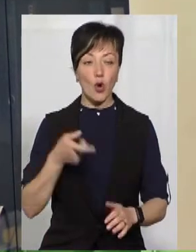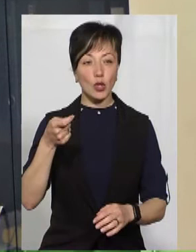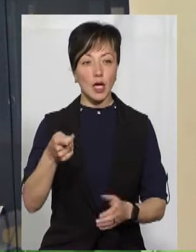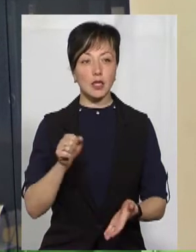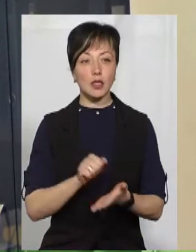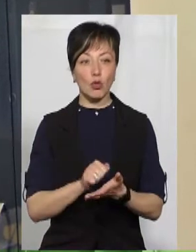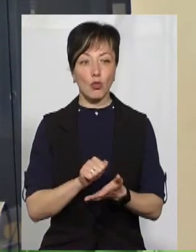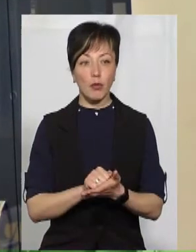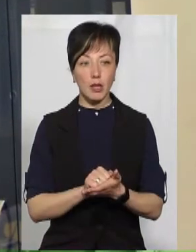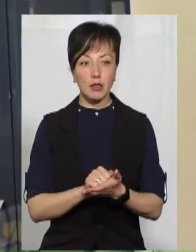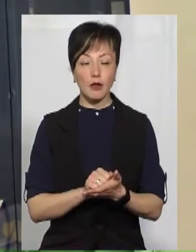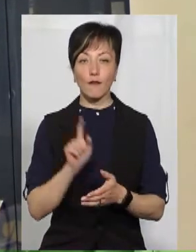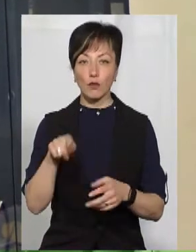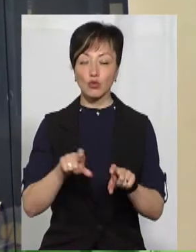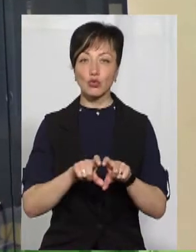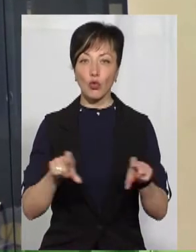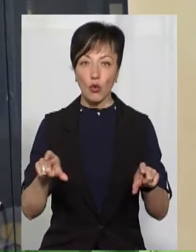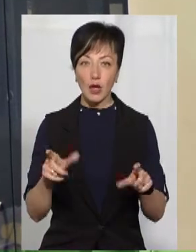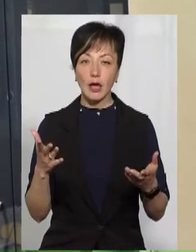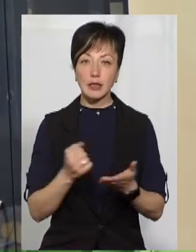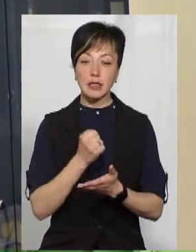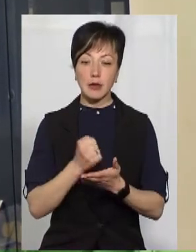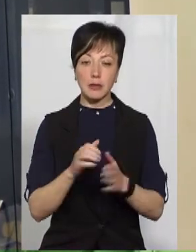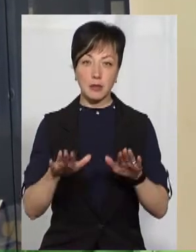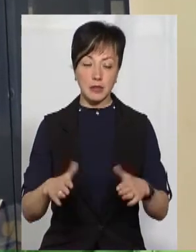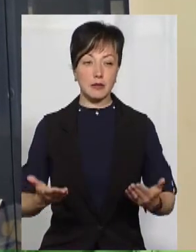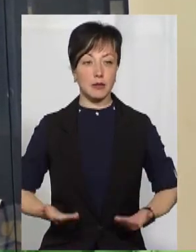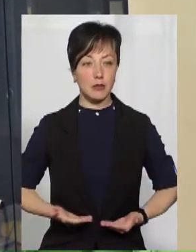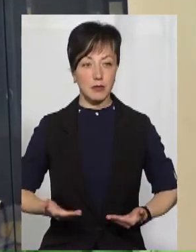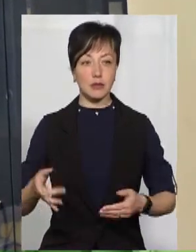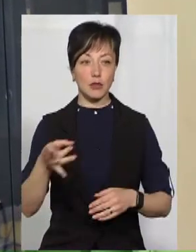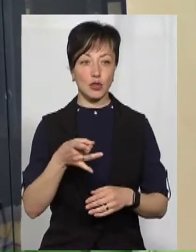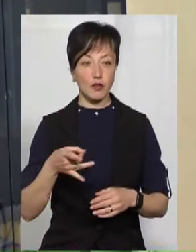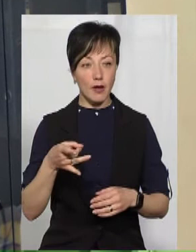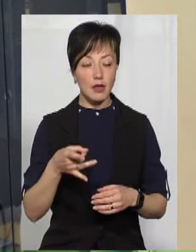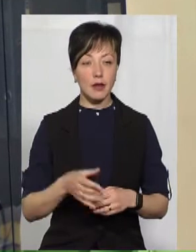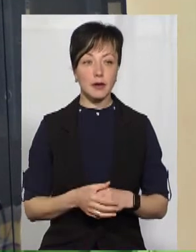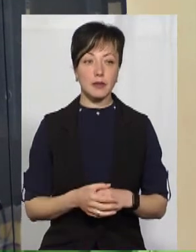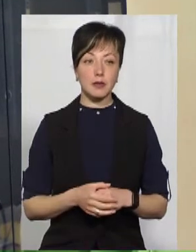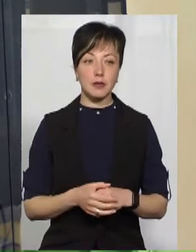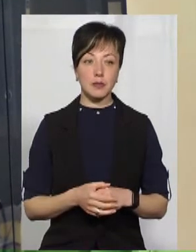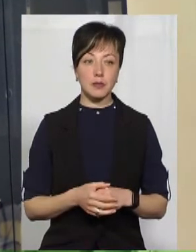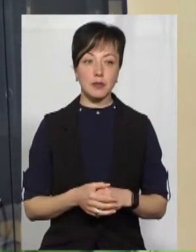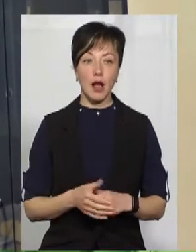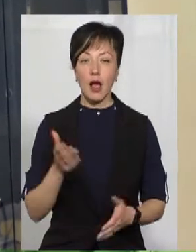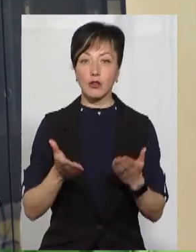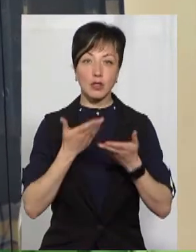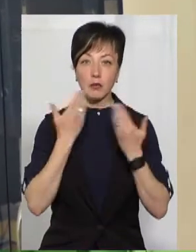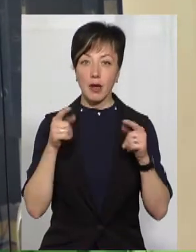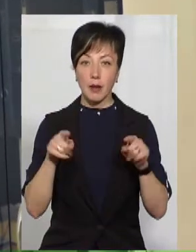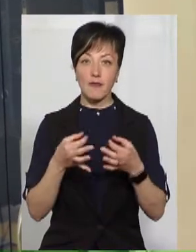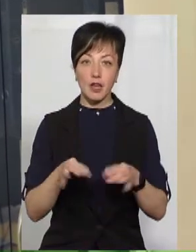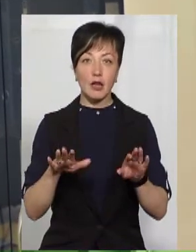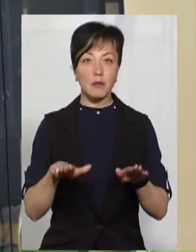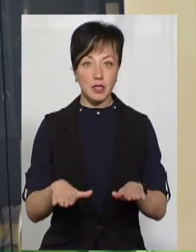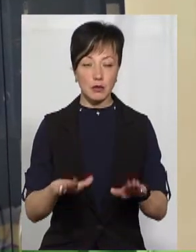документи у ту школу, яку закріплена за їхнім мікрорайоном. У разі відсутності там вільних